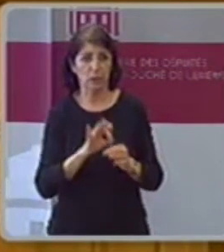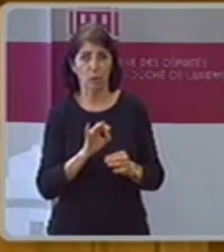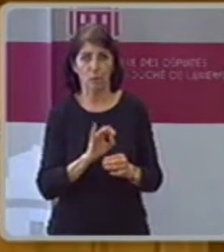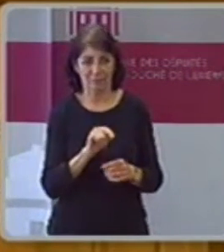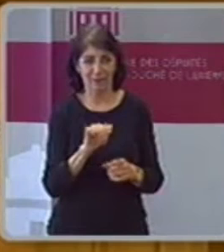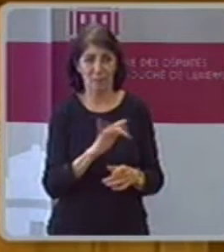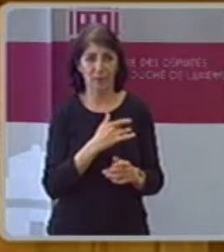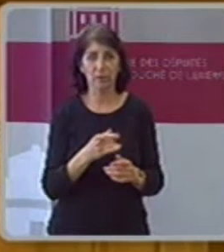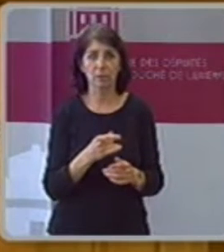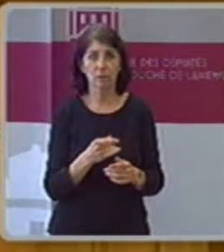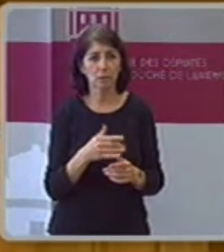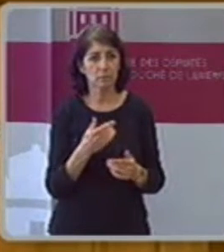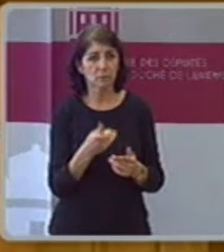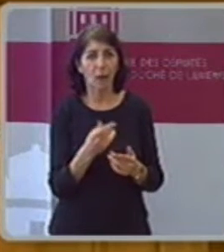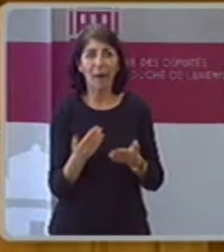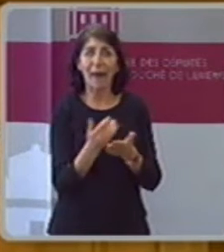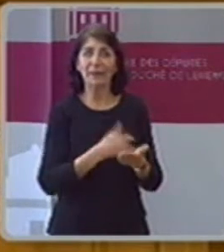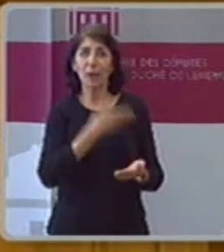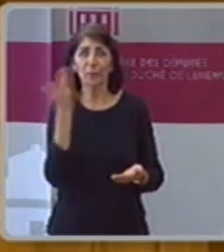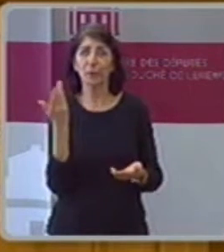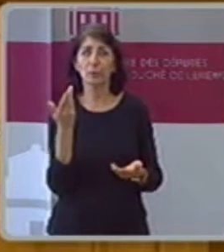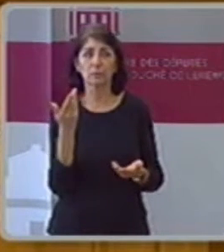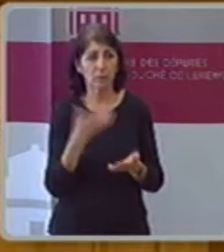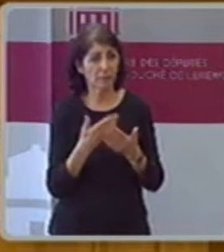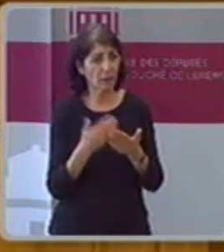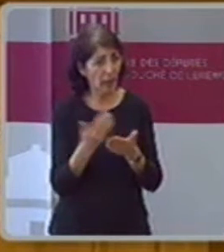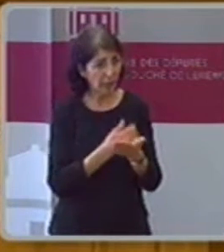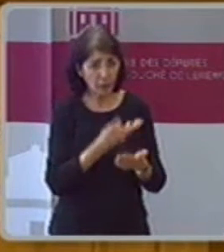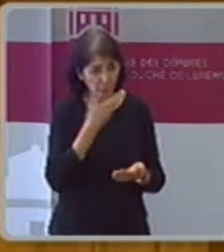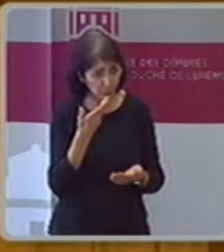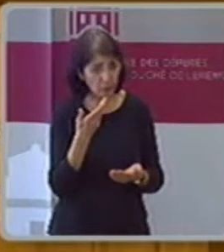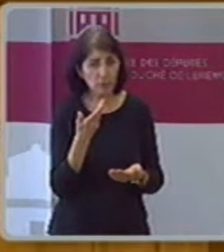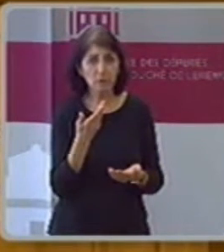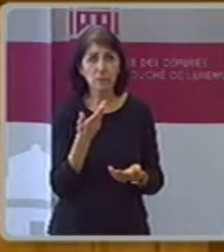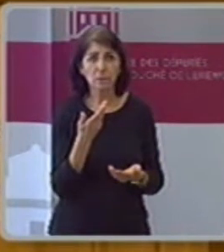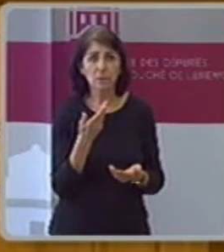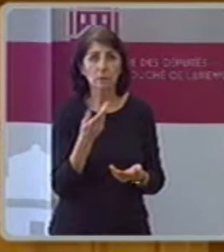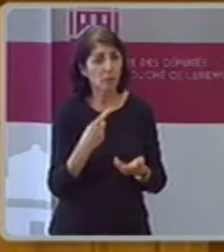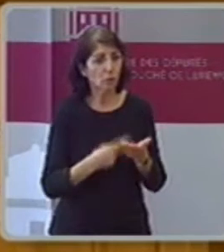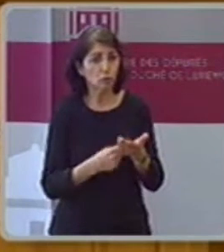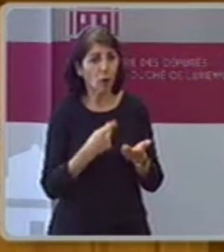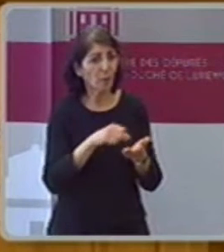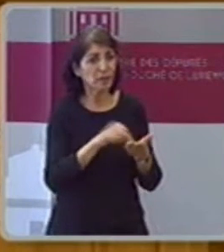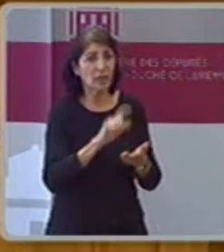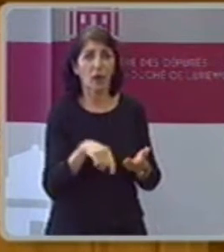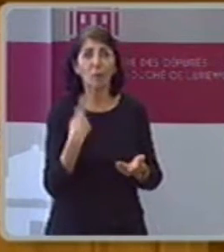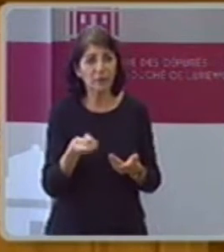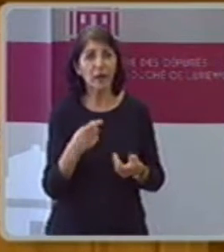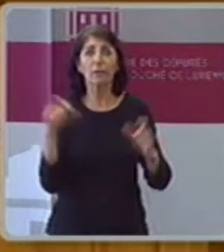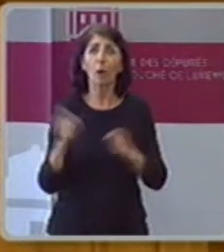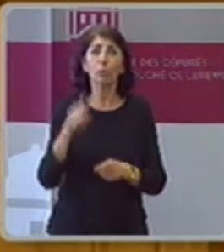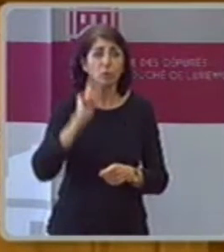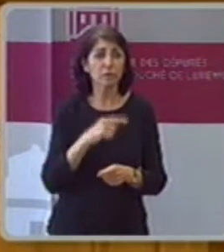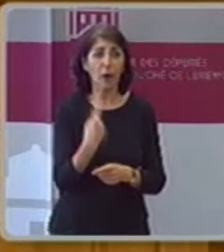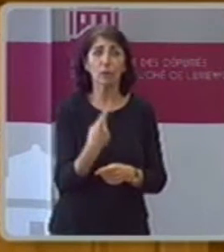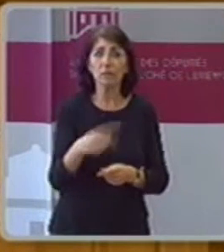Wenn sie keine Betreuung geht, schiebt sie kein Euro über das Appartement, weil sie keine Steuern bezahlen.